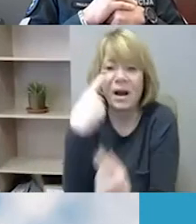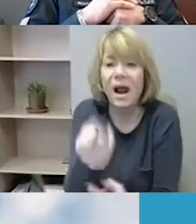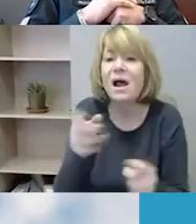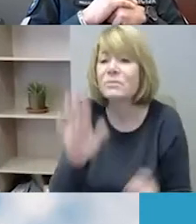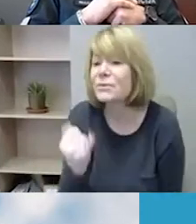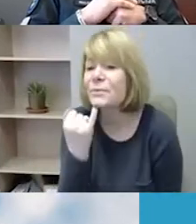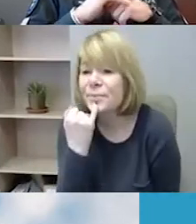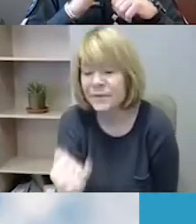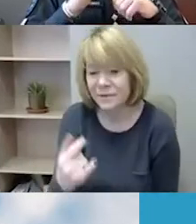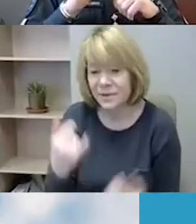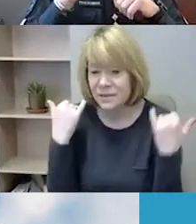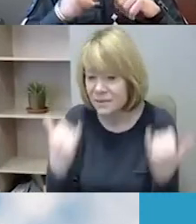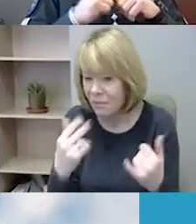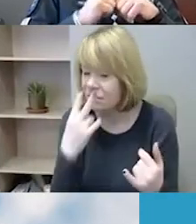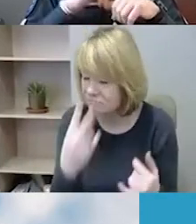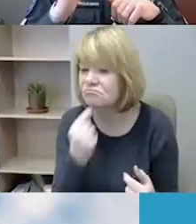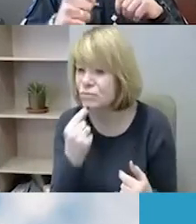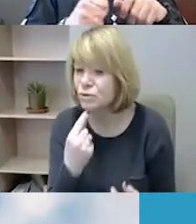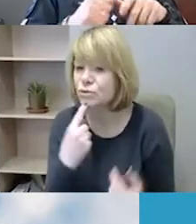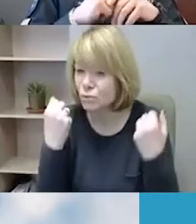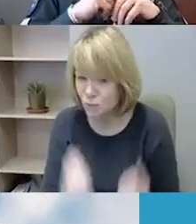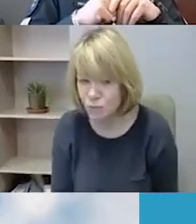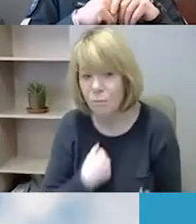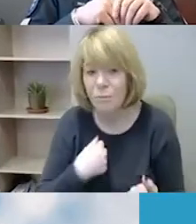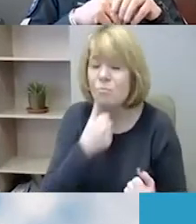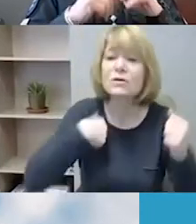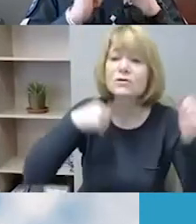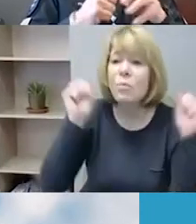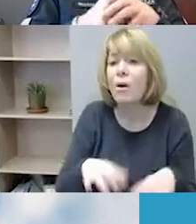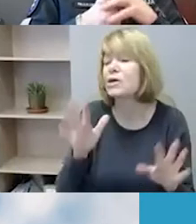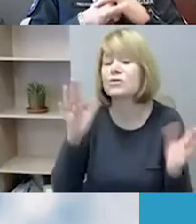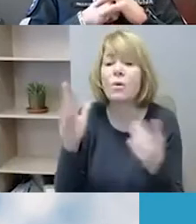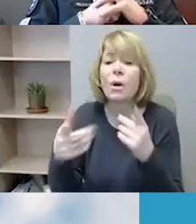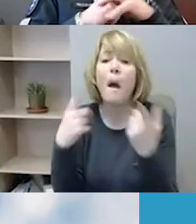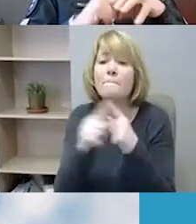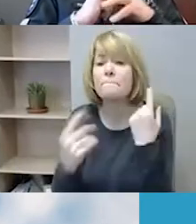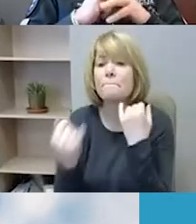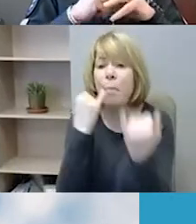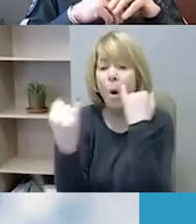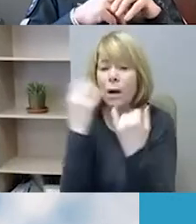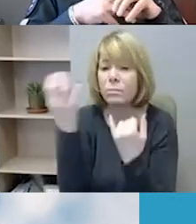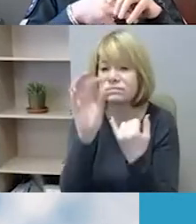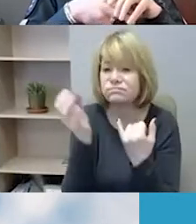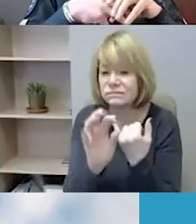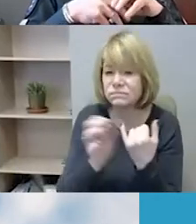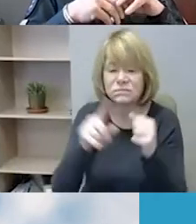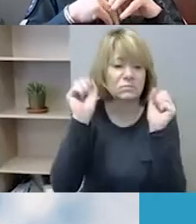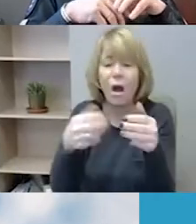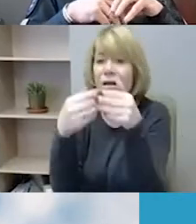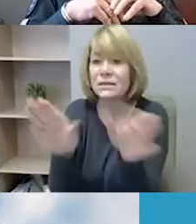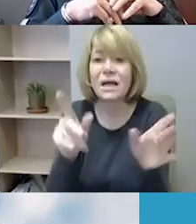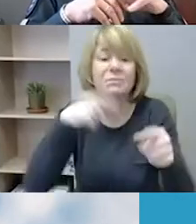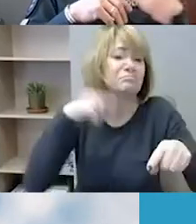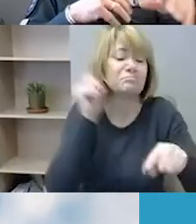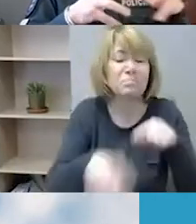galėčiau atidaryti kažkokį četą ir greitai įrašyti policijai, ką noriu įrašyti, galbūt